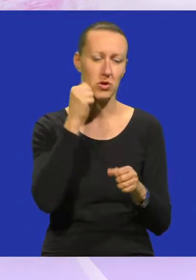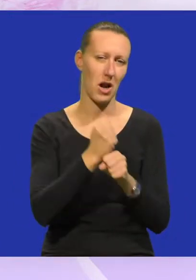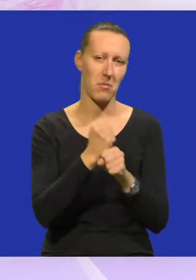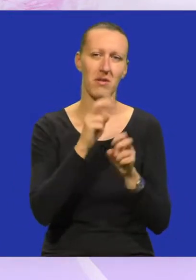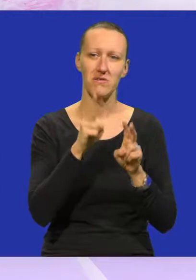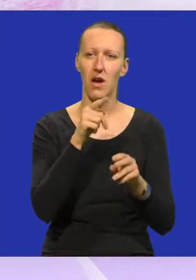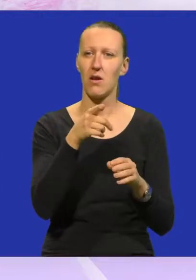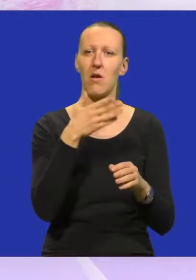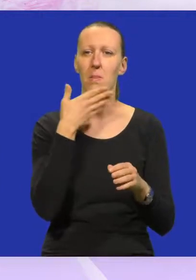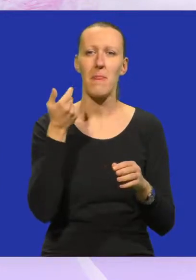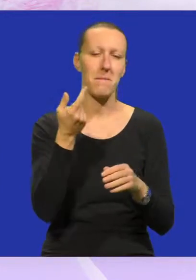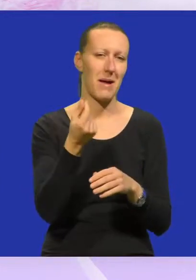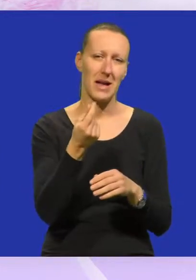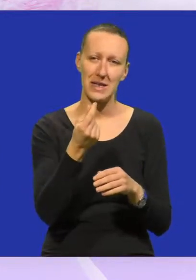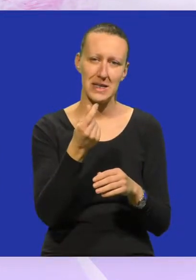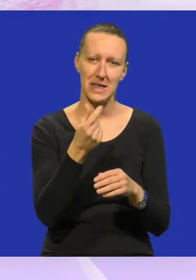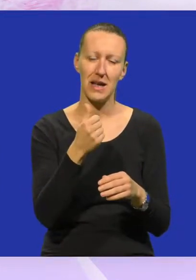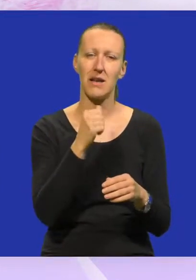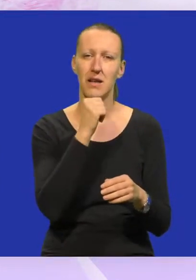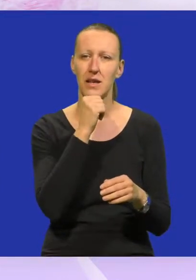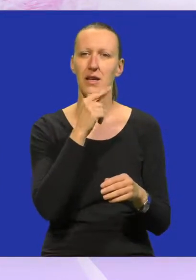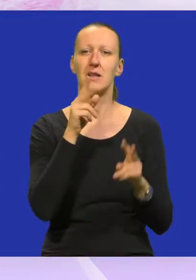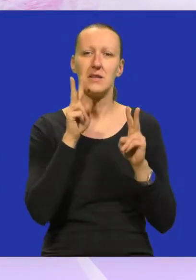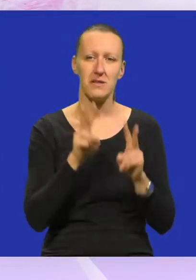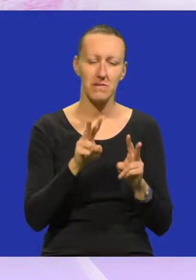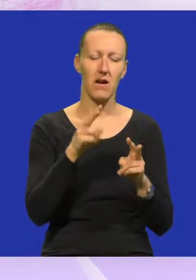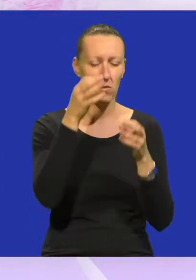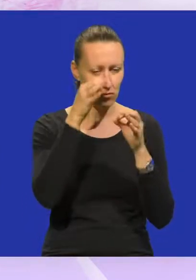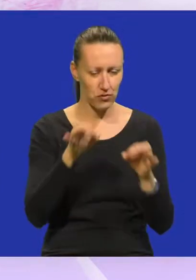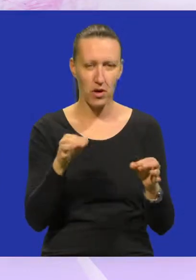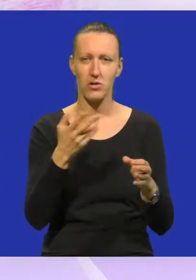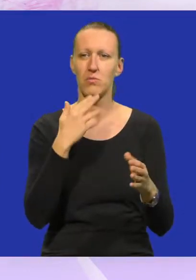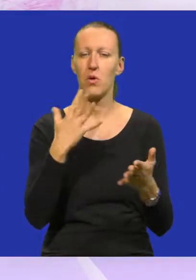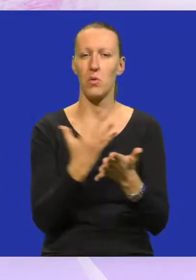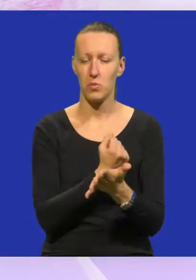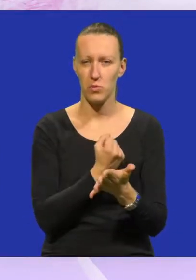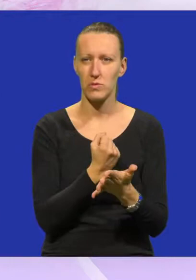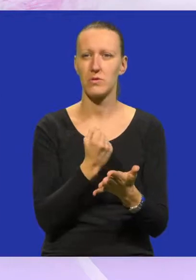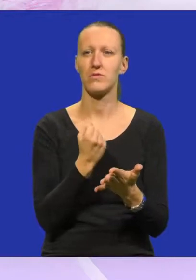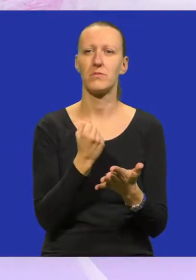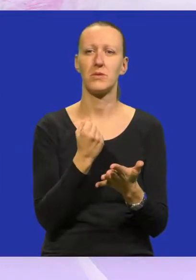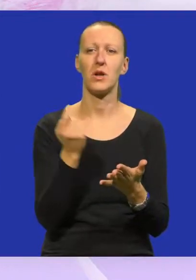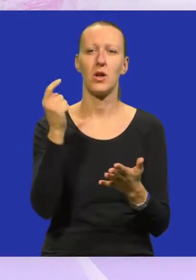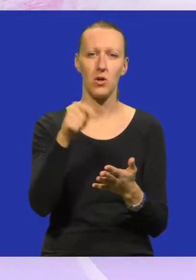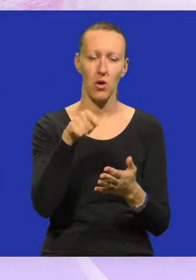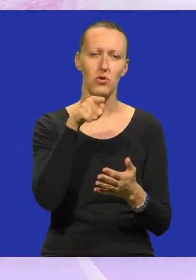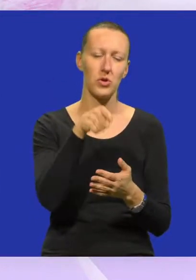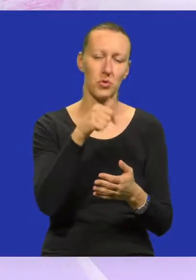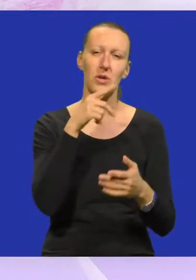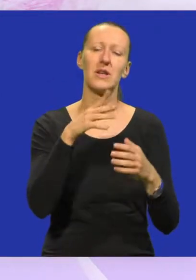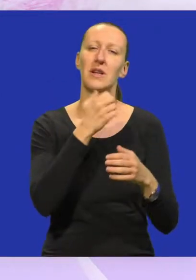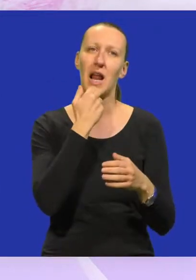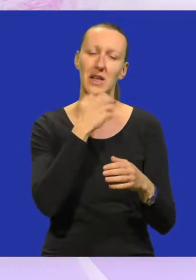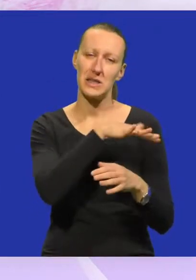napravili stvarno nema cijenu i stvarno nam je čast što smo uspjeli doći tamo i